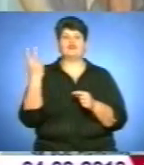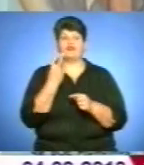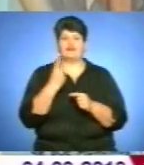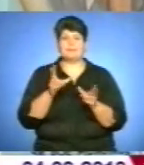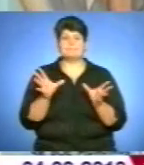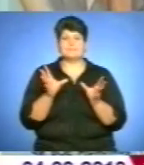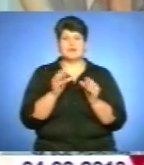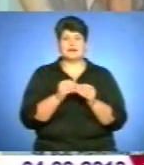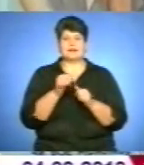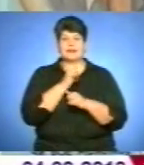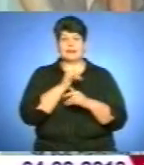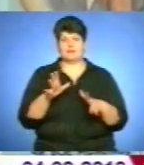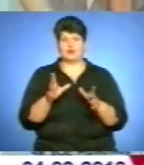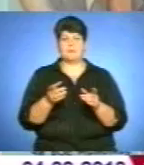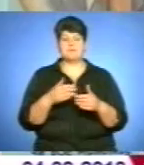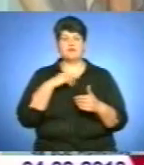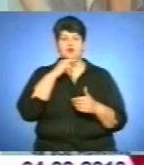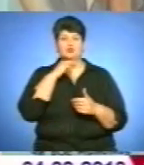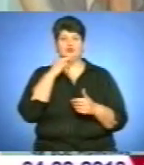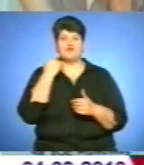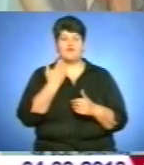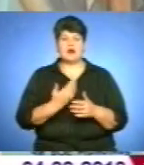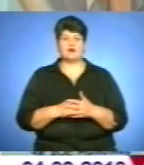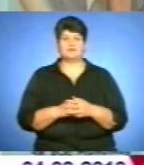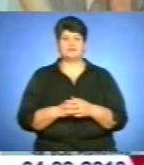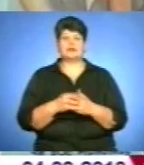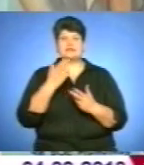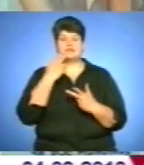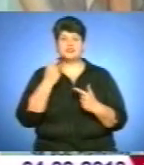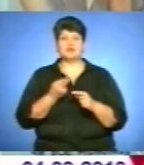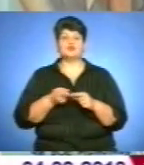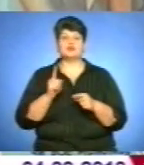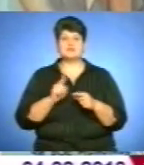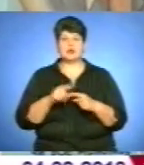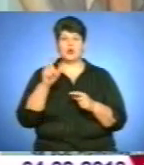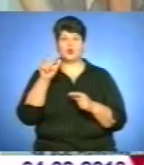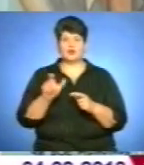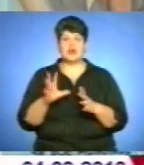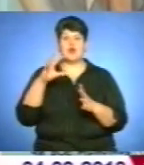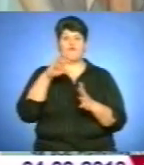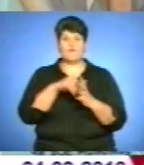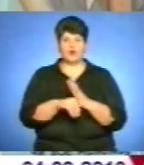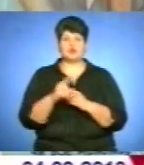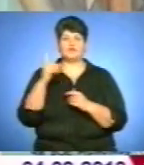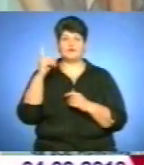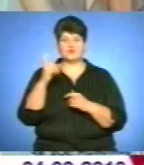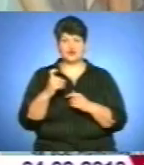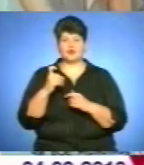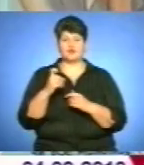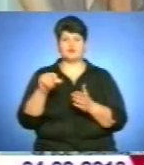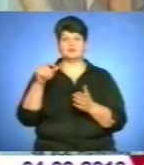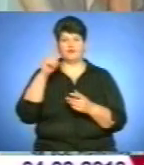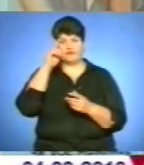воно ніяк не могло не привернути увагу. Ну і, звичайно, що ця людина входить в сотню найвідоміших